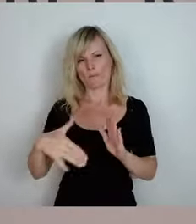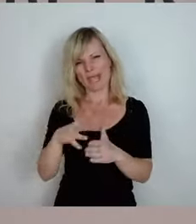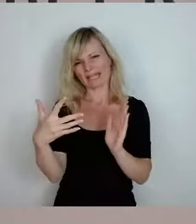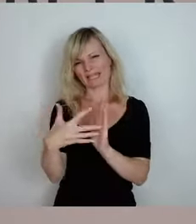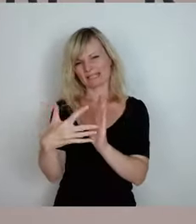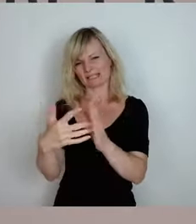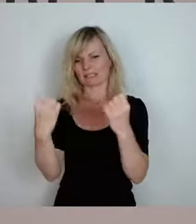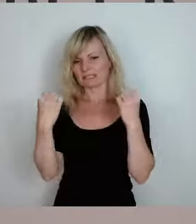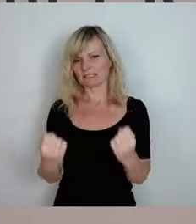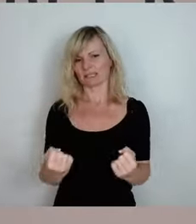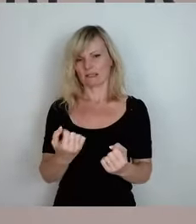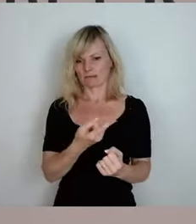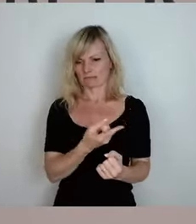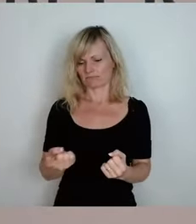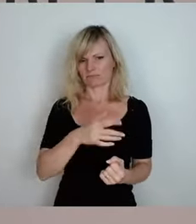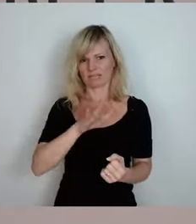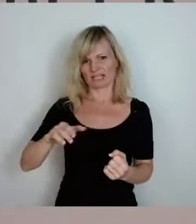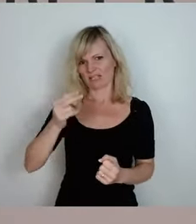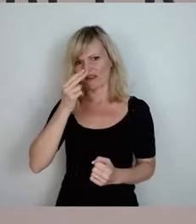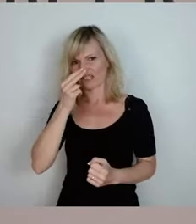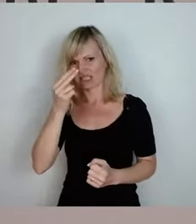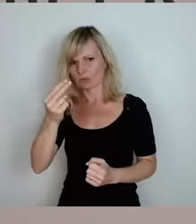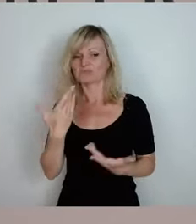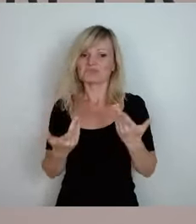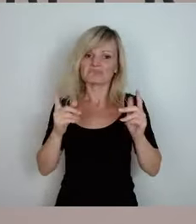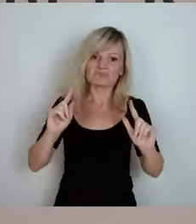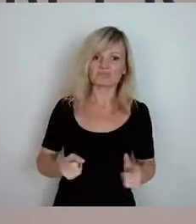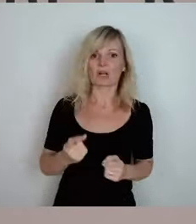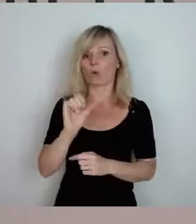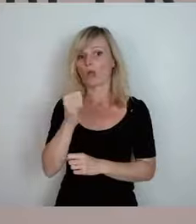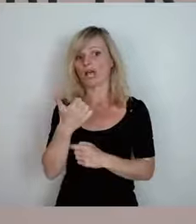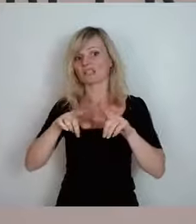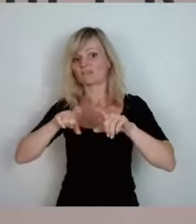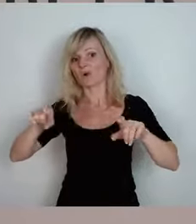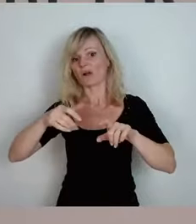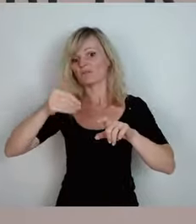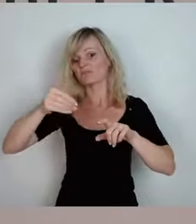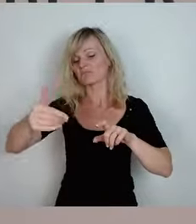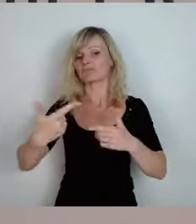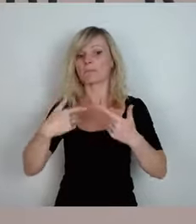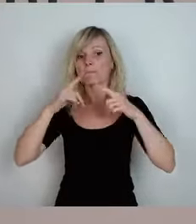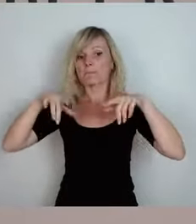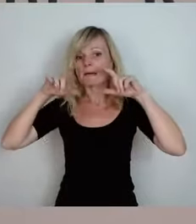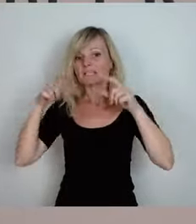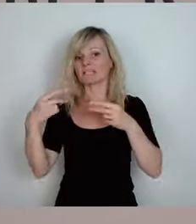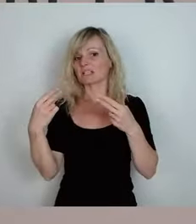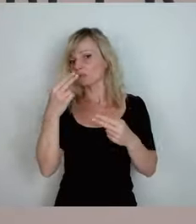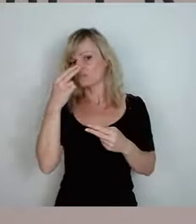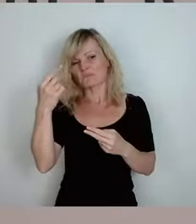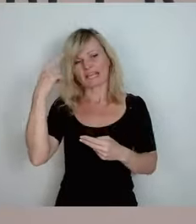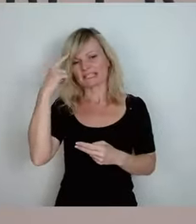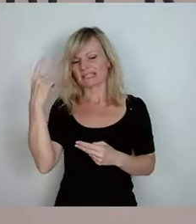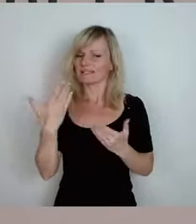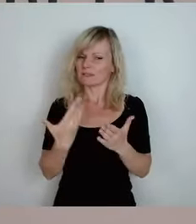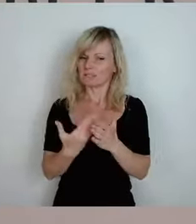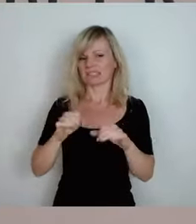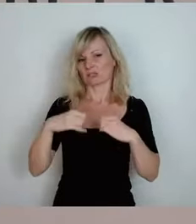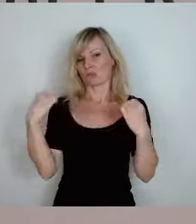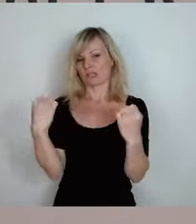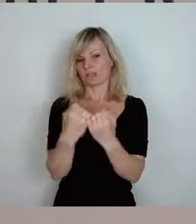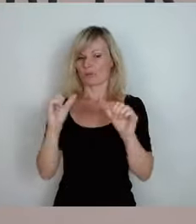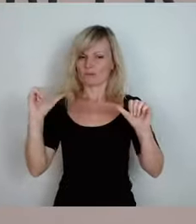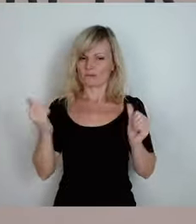werden gucken, ob wir mit Masken arbeiten müssen in der ersten Zeit, um den Einstieg in diese Situation reinzubringen.